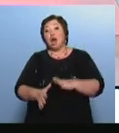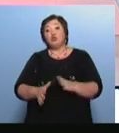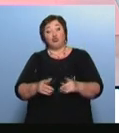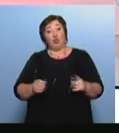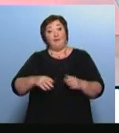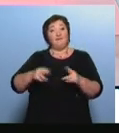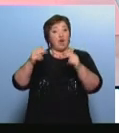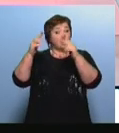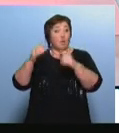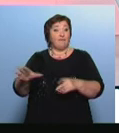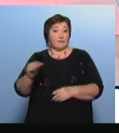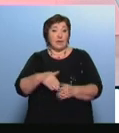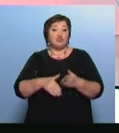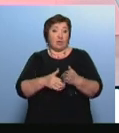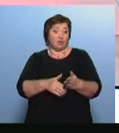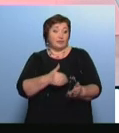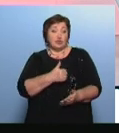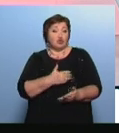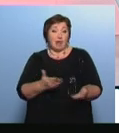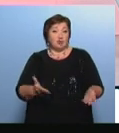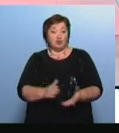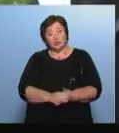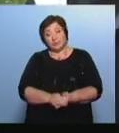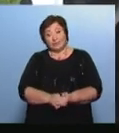деле могут все желающие Как? Расскажем прямо сейчас